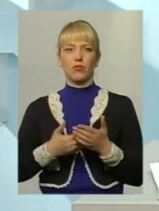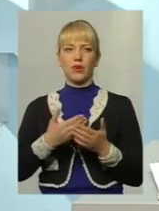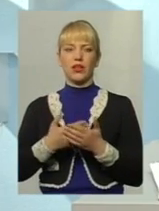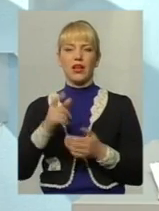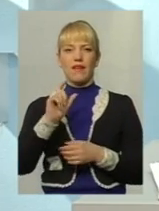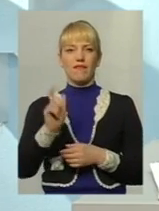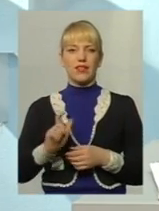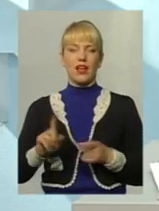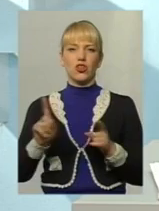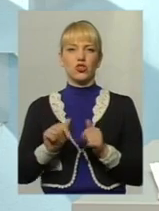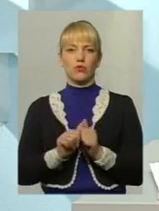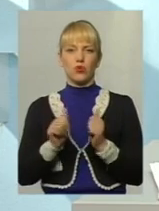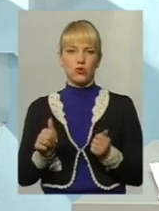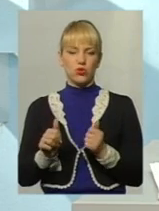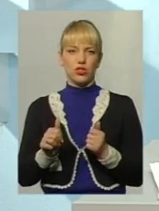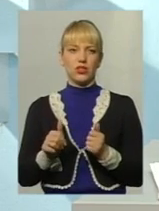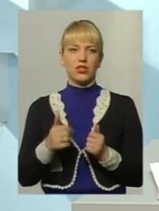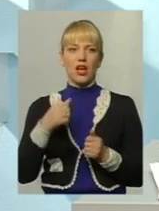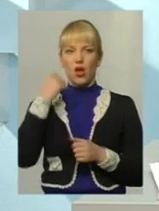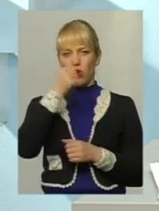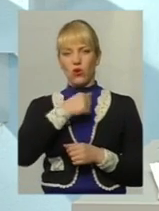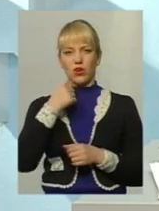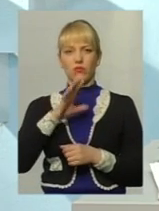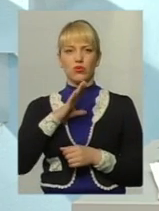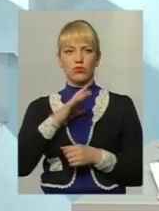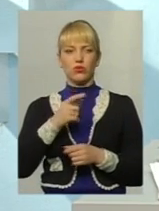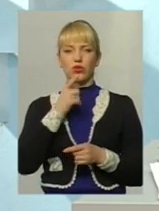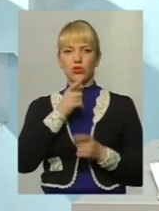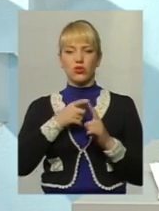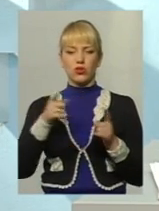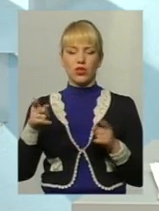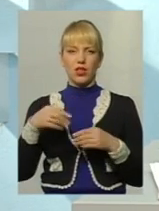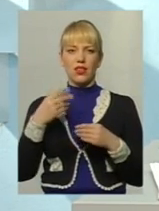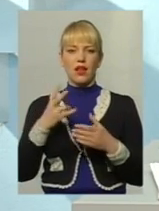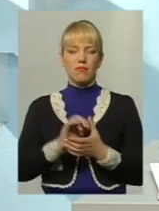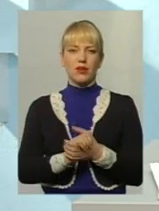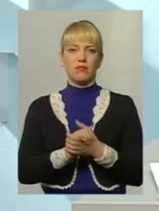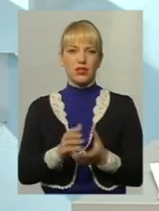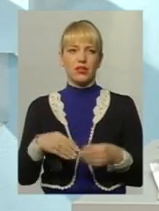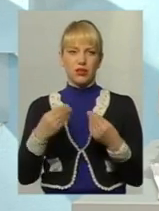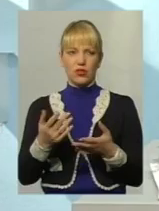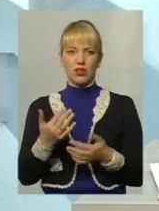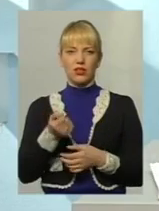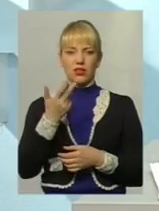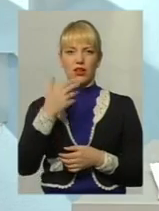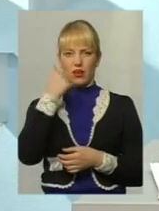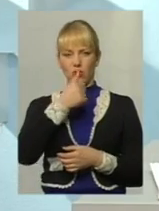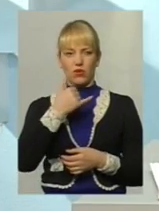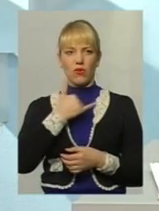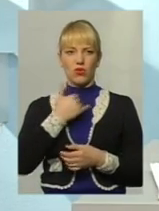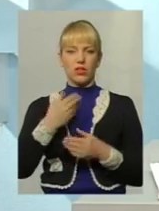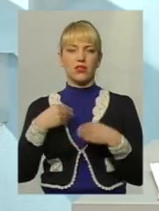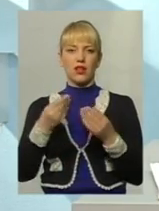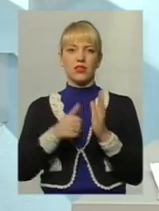Італії, щоб розлучитися, роки можуть бути строк на примирення, надається судом, може бути кілька років. У нас це максимум